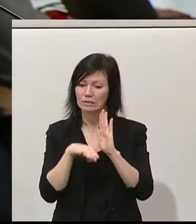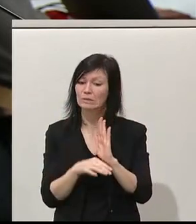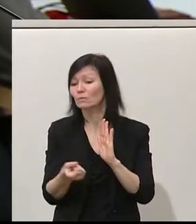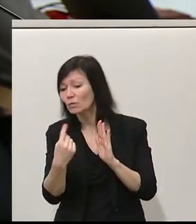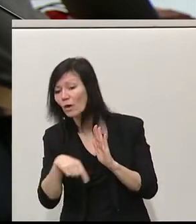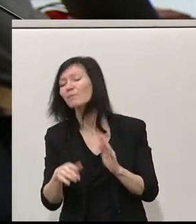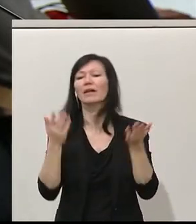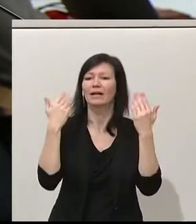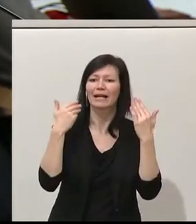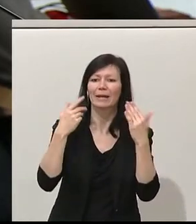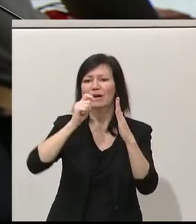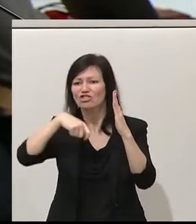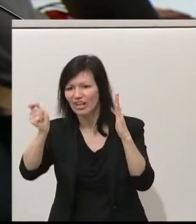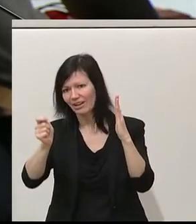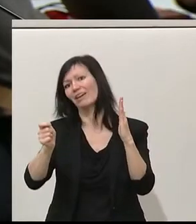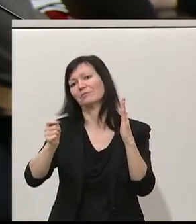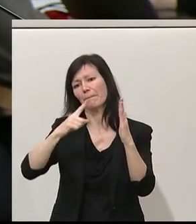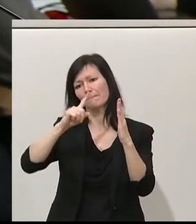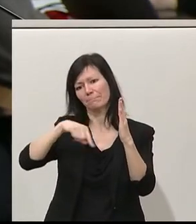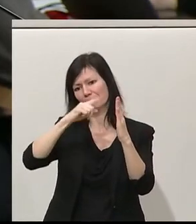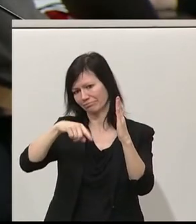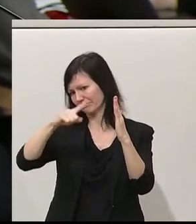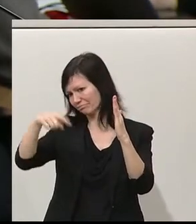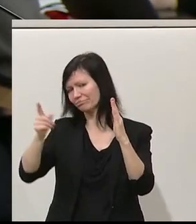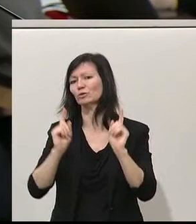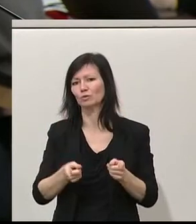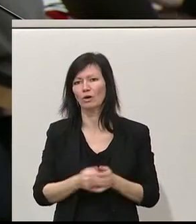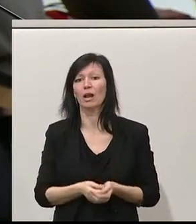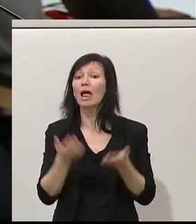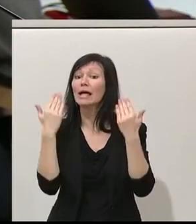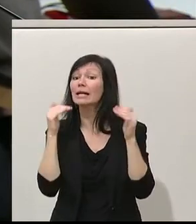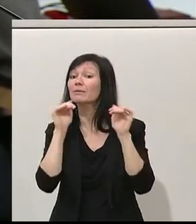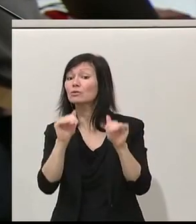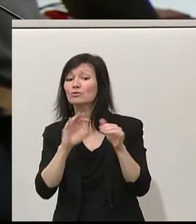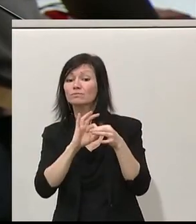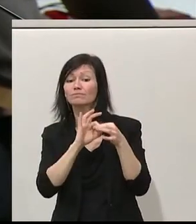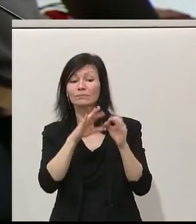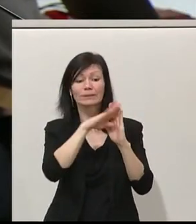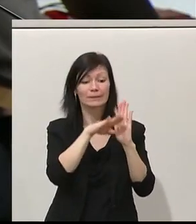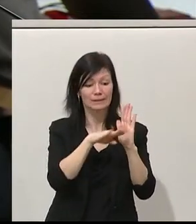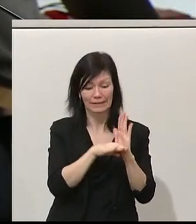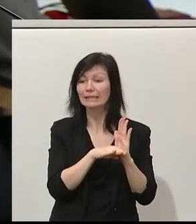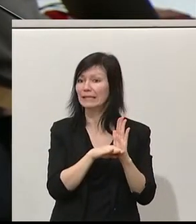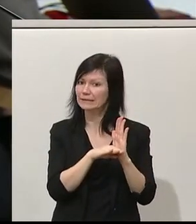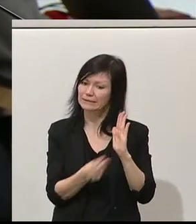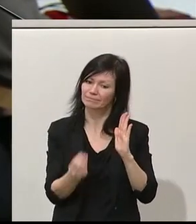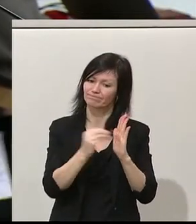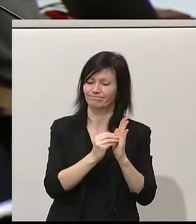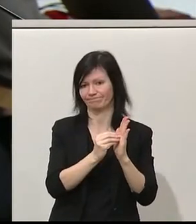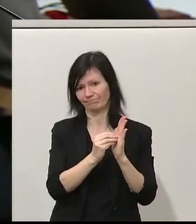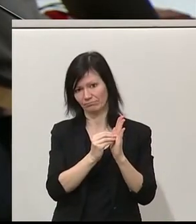vor. Das heißt, Klimaschutz auch zu einem zentralen Entscheidungskriterium im Gesetzgebungsprozess zu machen.